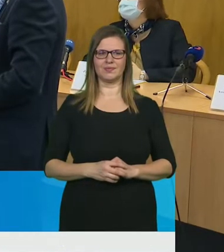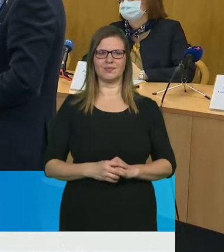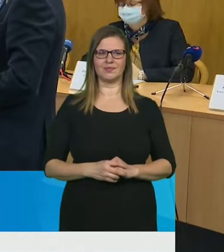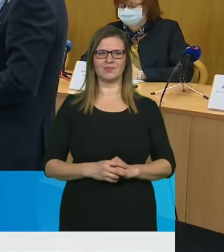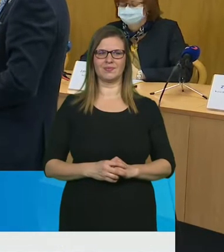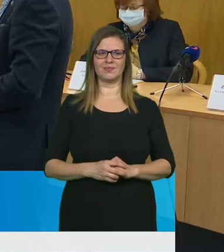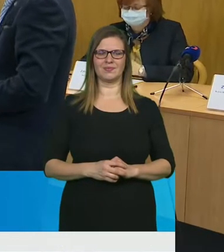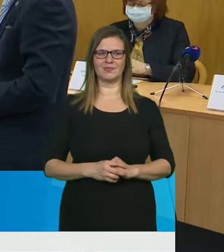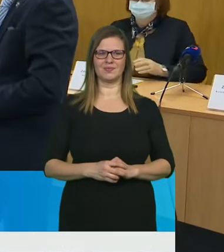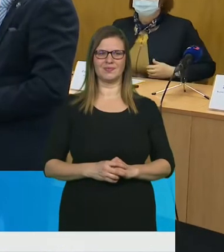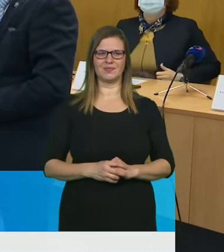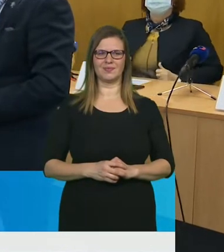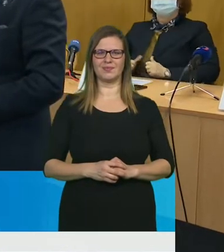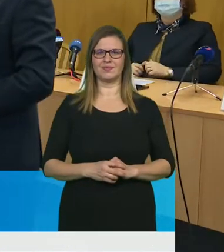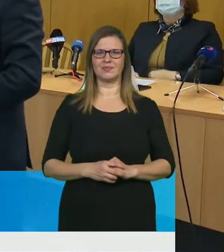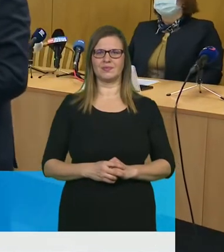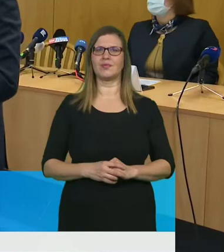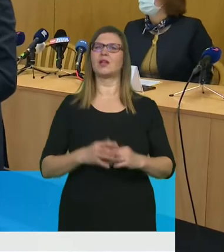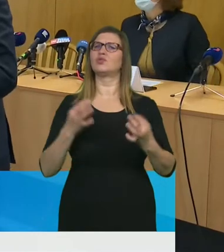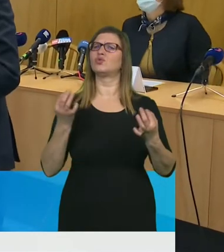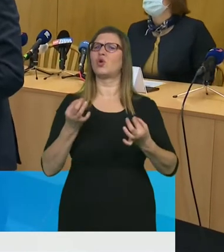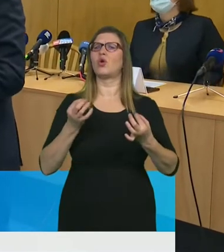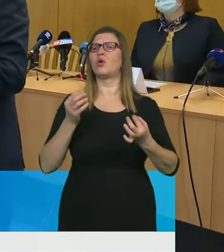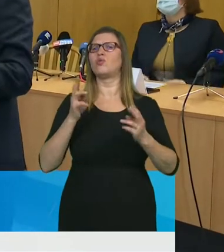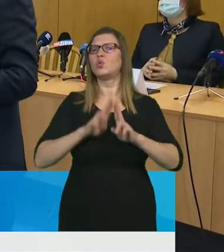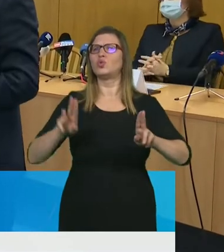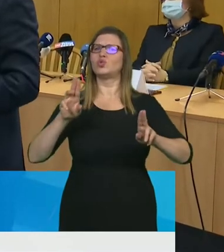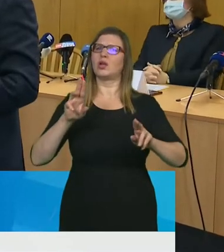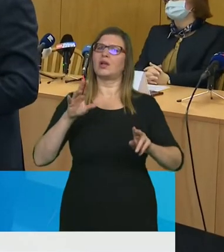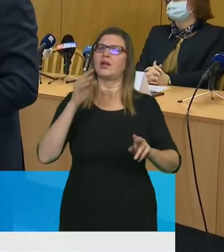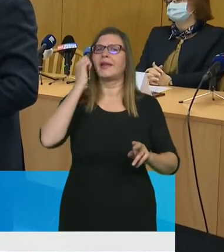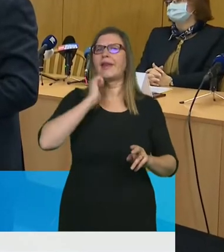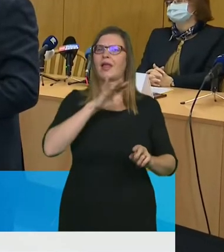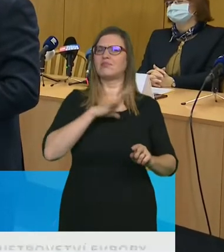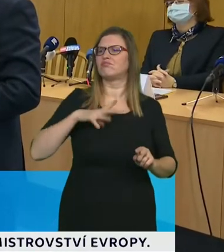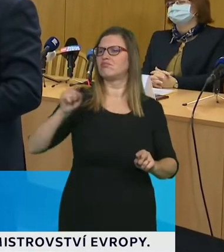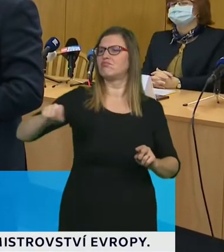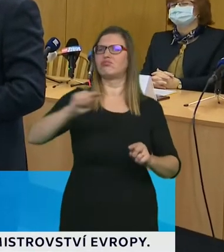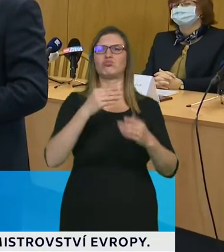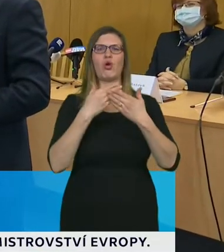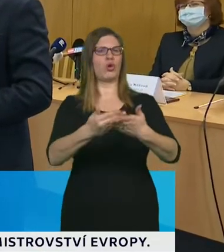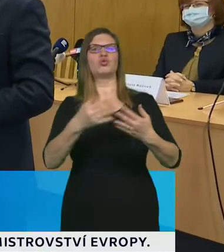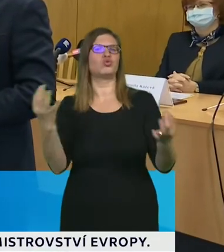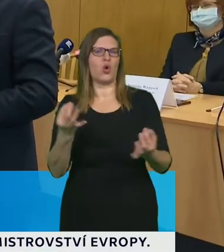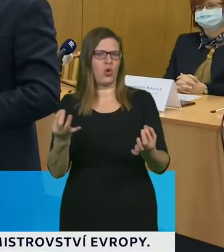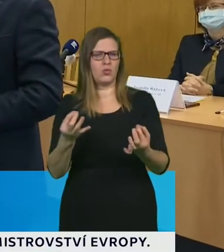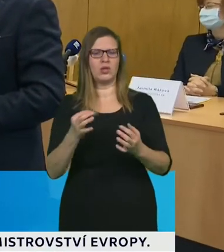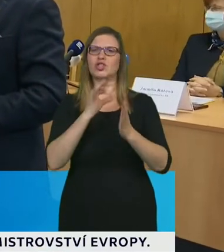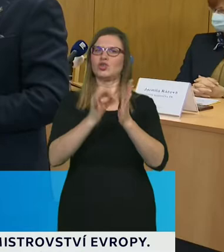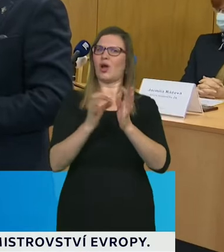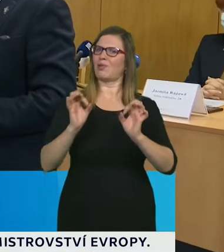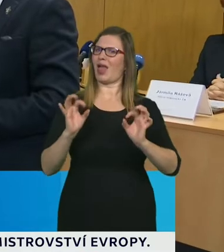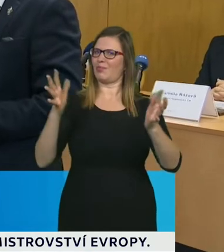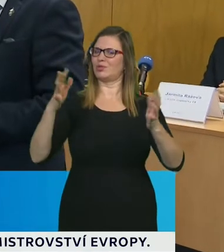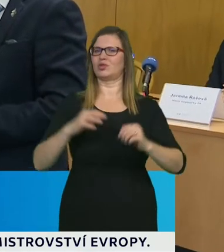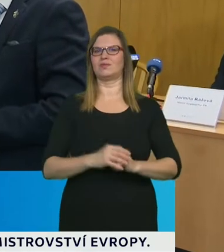Tak, co pomáhá. Je to možná úplně jednoduchá prezentace, ale je nesmírně podstatná, protože to